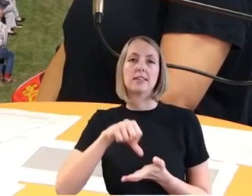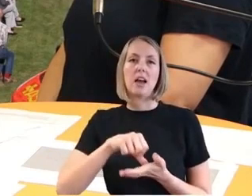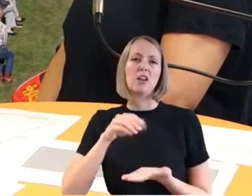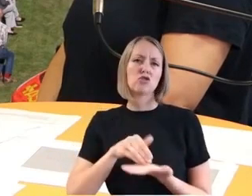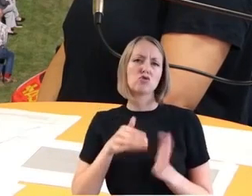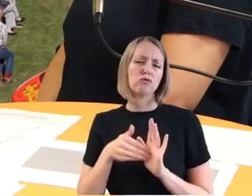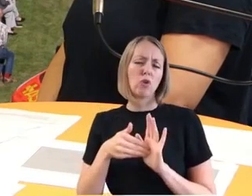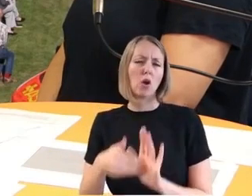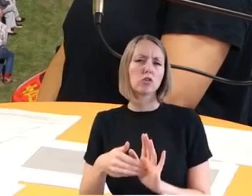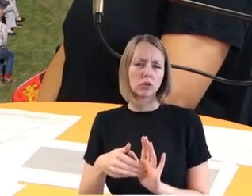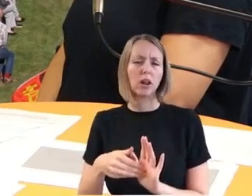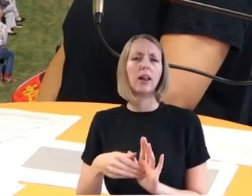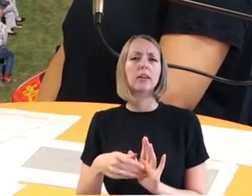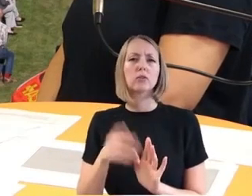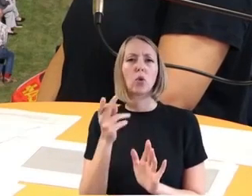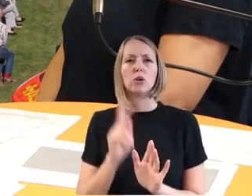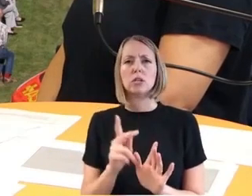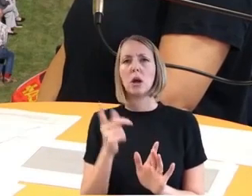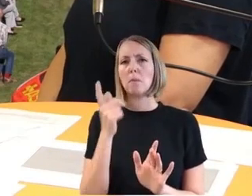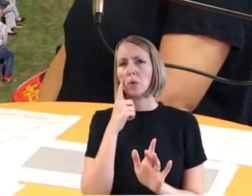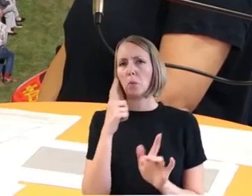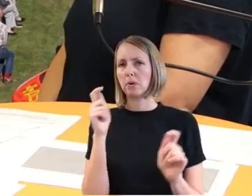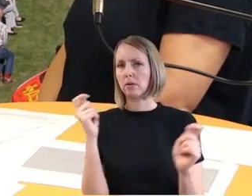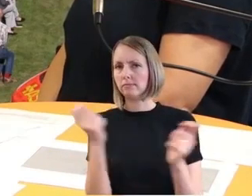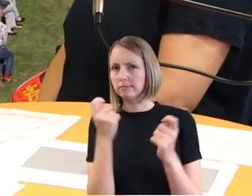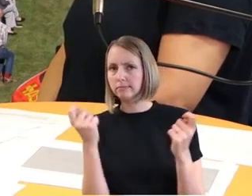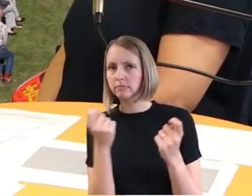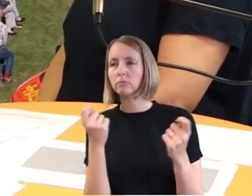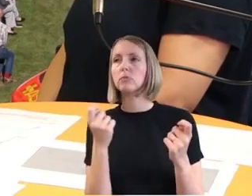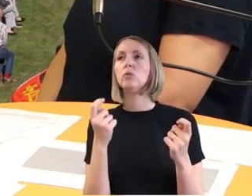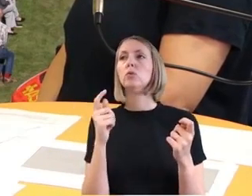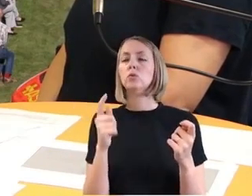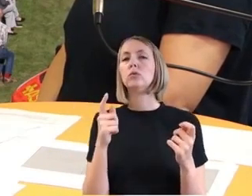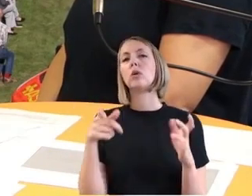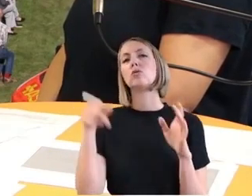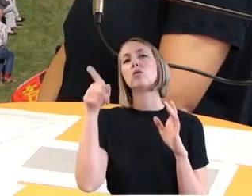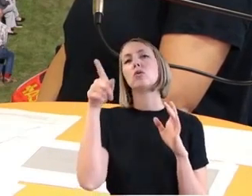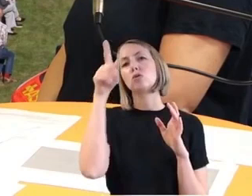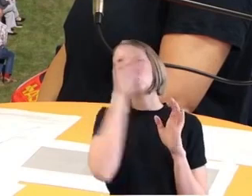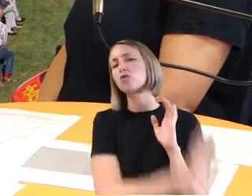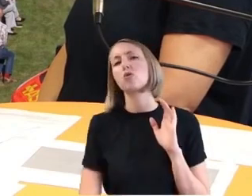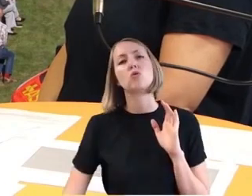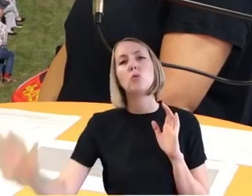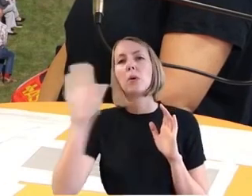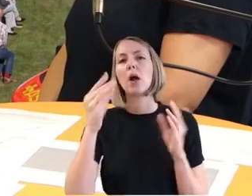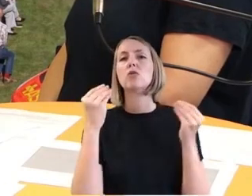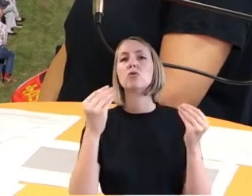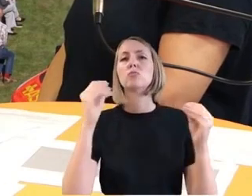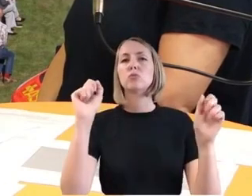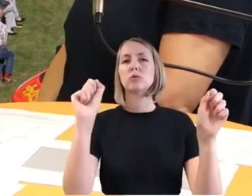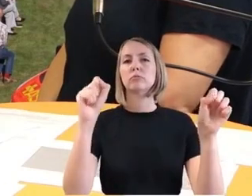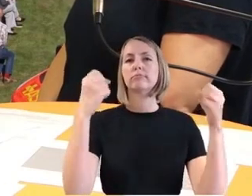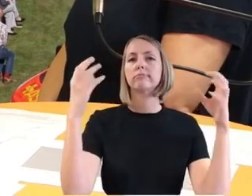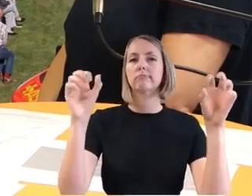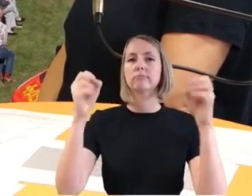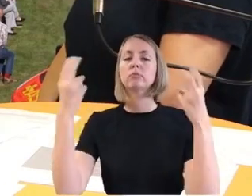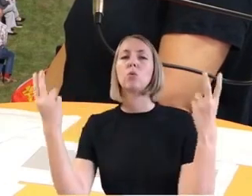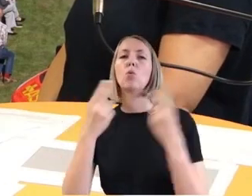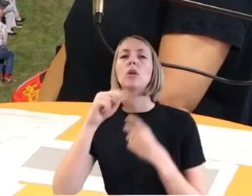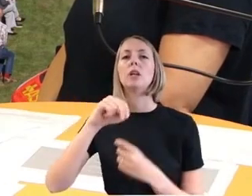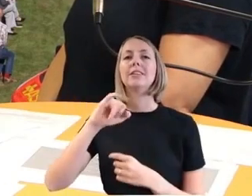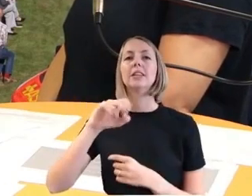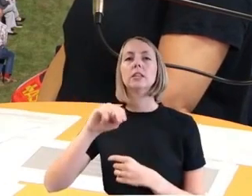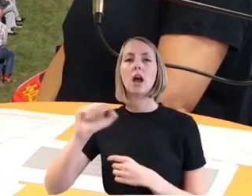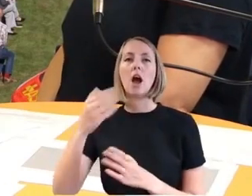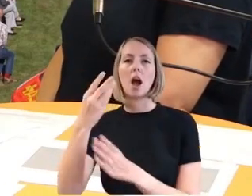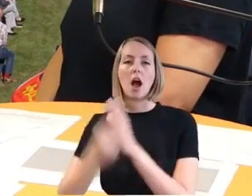wird dann deutschlandweit über die Warnmittel, also die üblichen Sirenen beispielsweise oder die Warn-Apps wie die Nina, aber